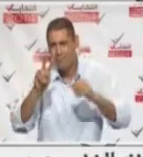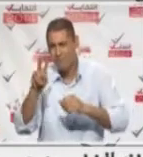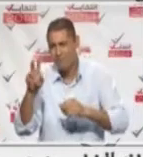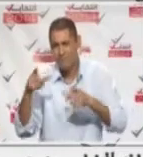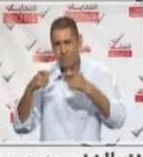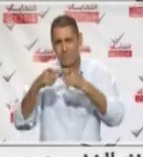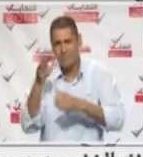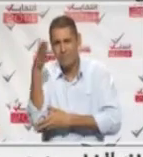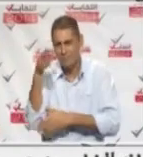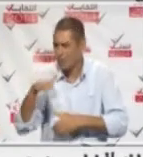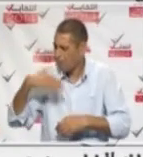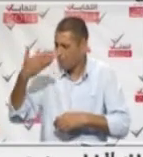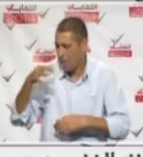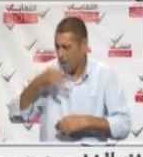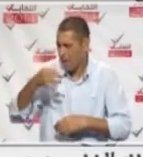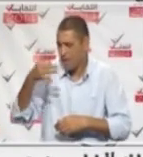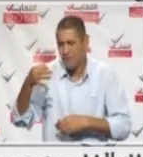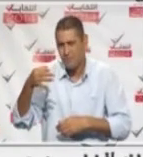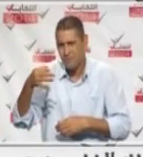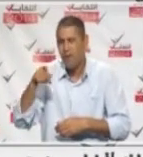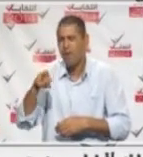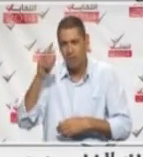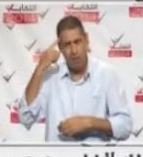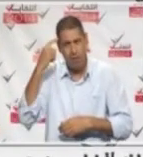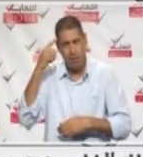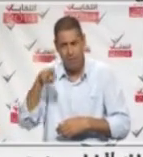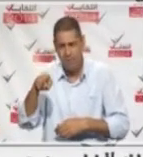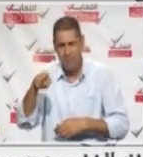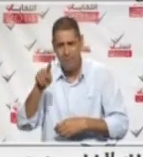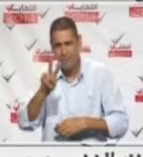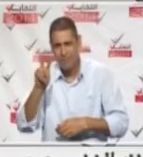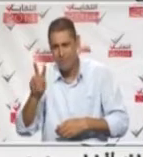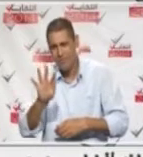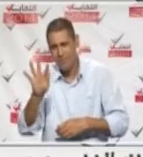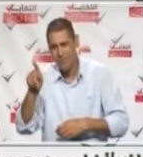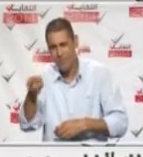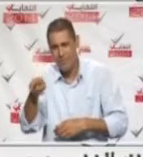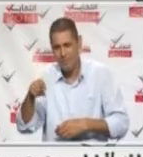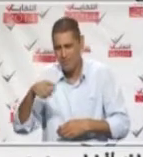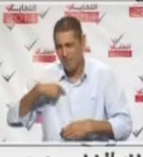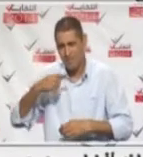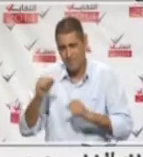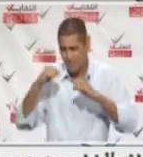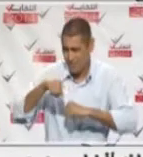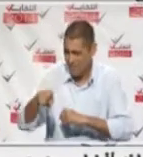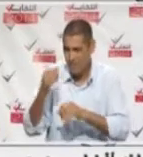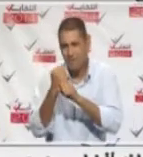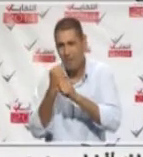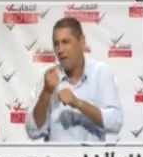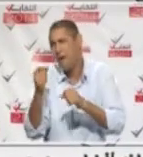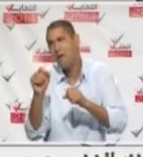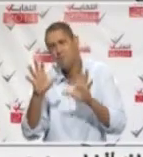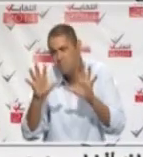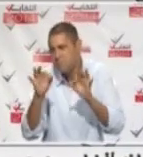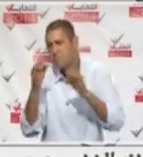بعض الكلام هذا الكل اكيد سوك المعروس مش تلقاوا برشا كلم هكا وخير منو احنا من نجمو نعملو كحتى كان عشا في المئة تسمى